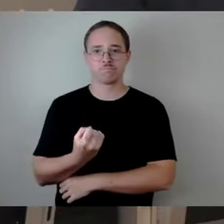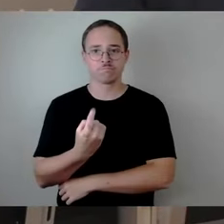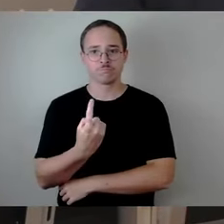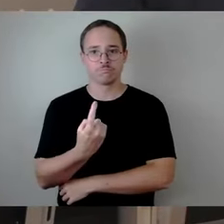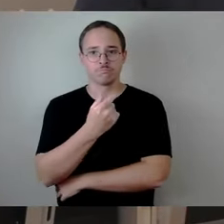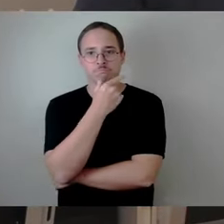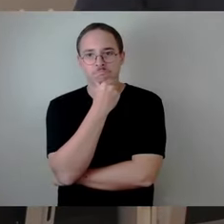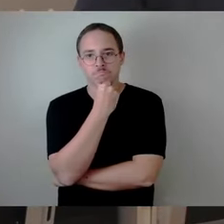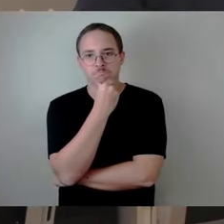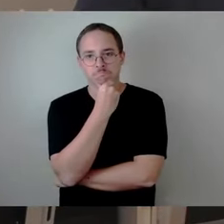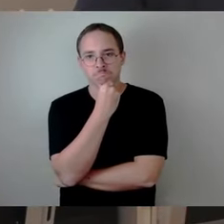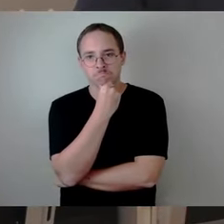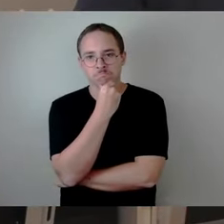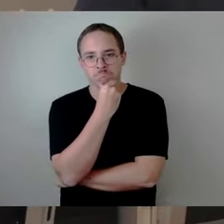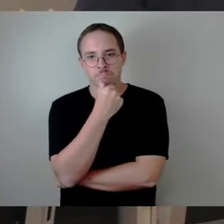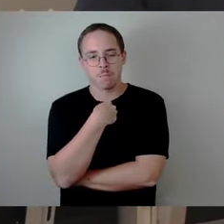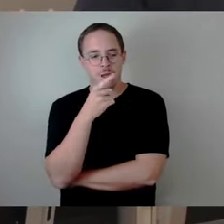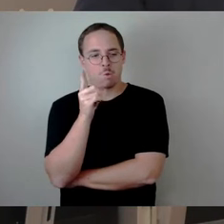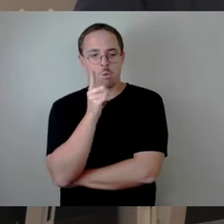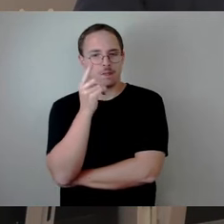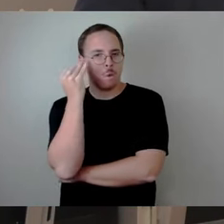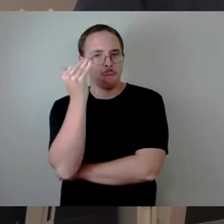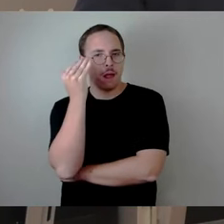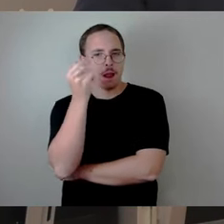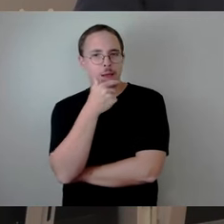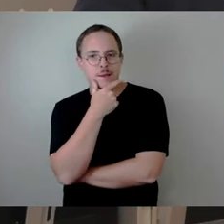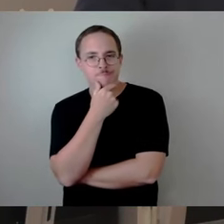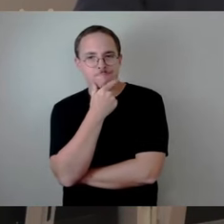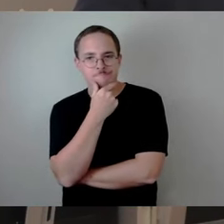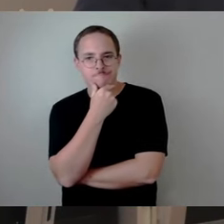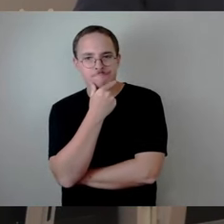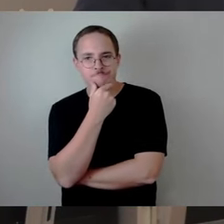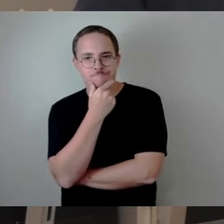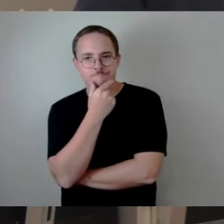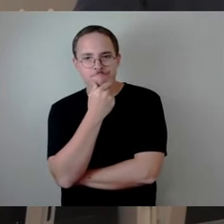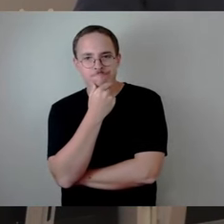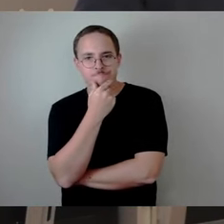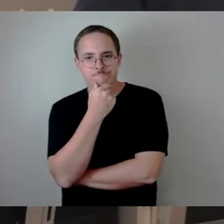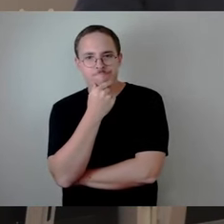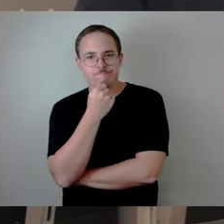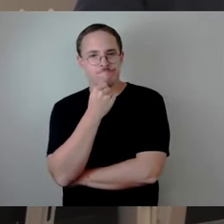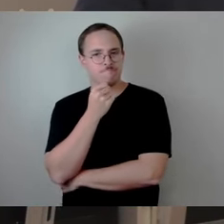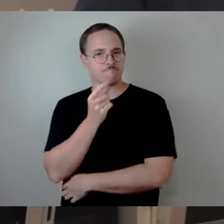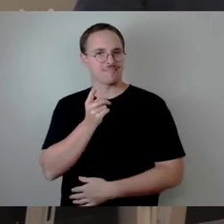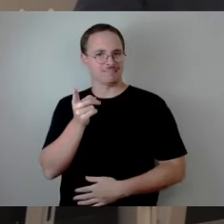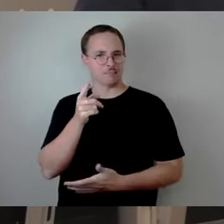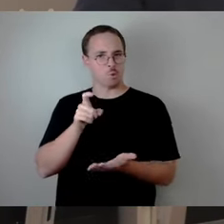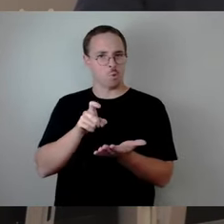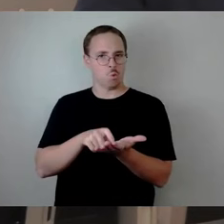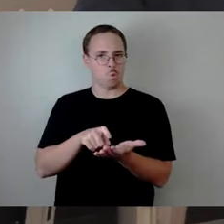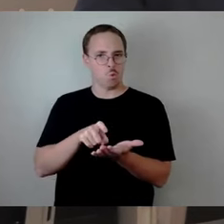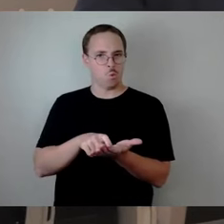Da muss ich mal kurz nachdenken, kann es sein, dass genau das der Grund darum ist, weshalb